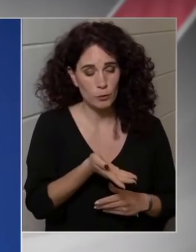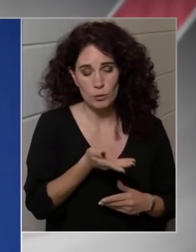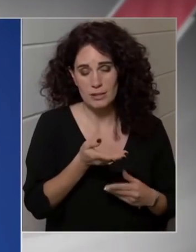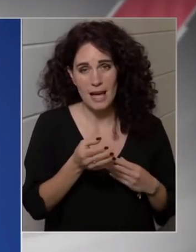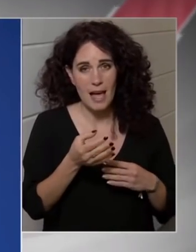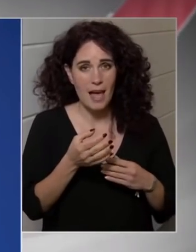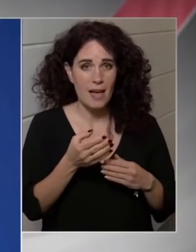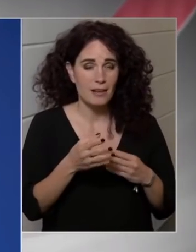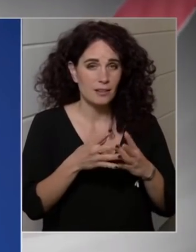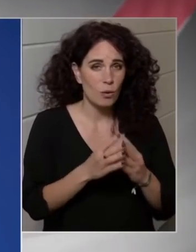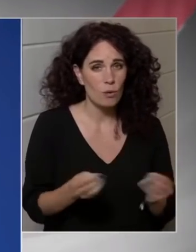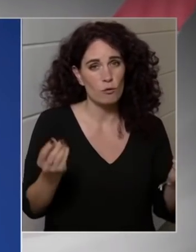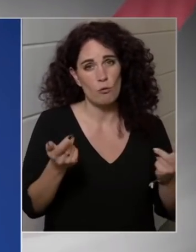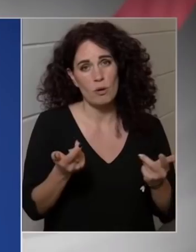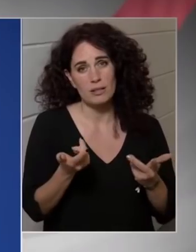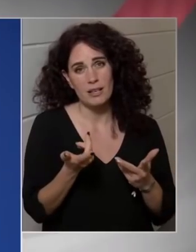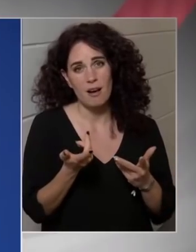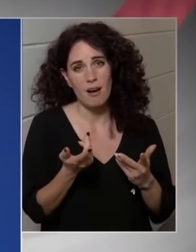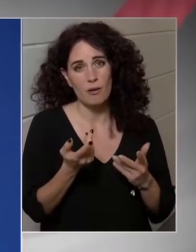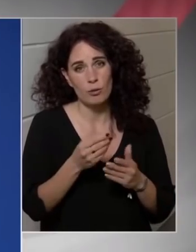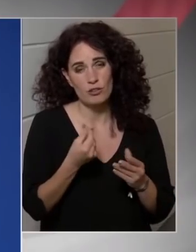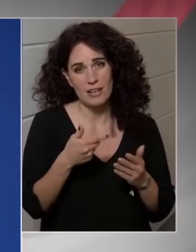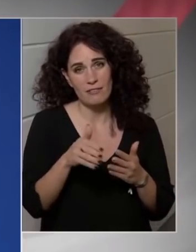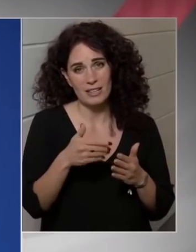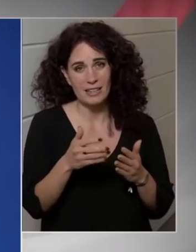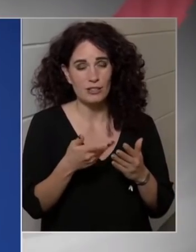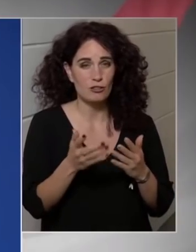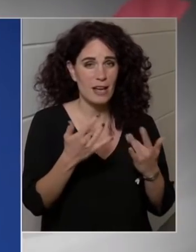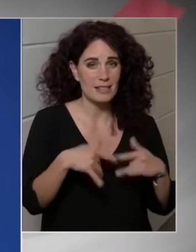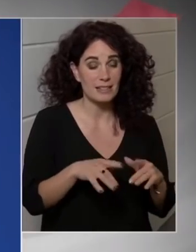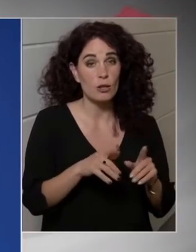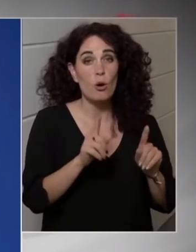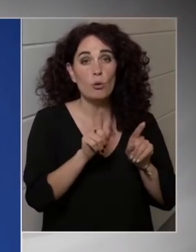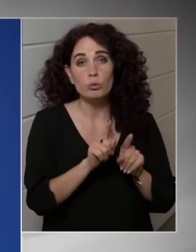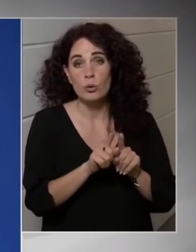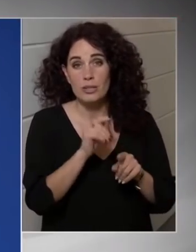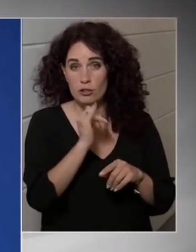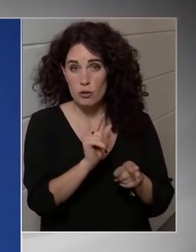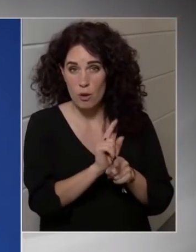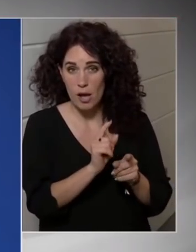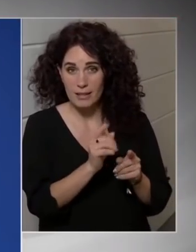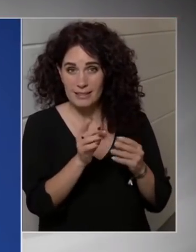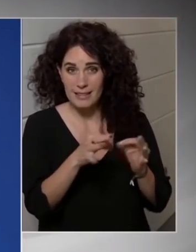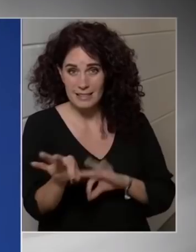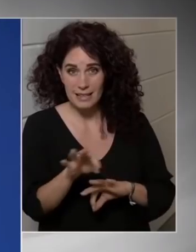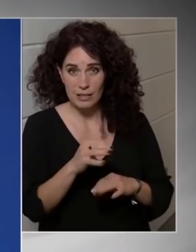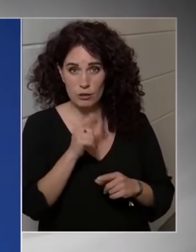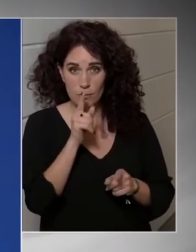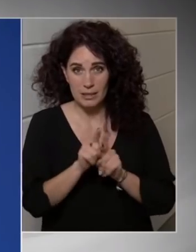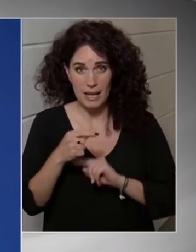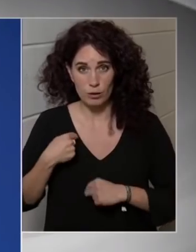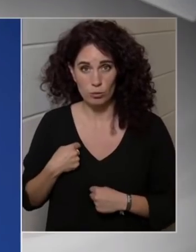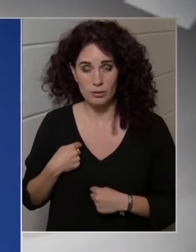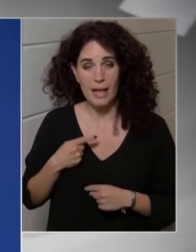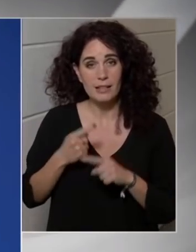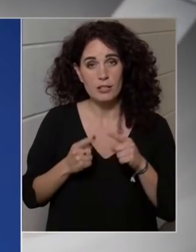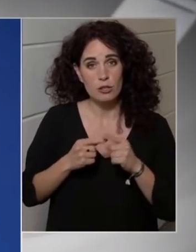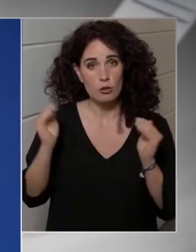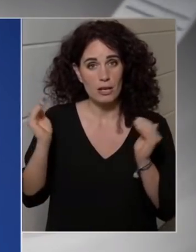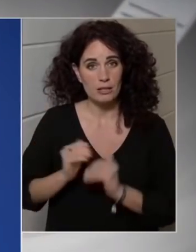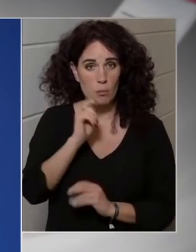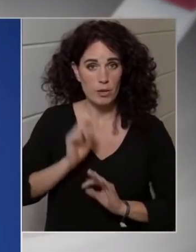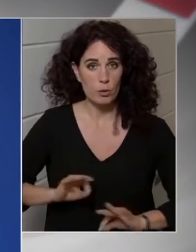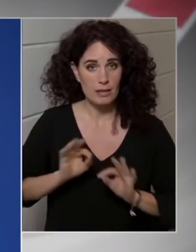egyenlegét, egyensúlyát helyzetét, úgyhogy nekik nincsenek is olyan intézkedéseink nekünk, tehát a rezsicsökkentés Magyarországon van, a